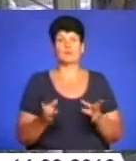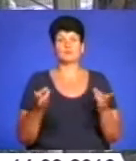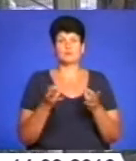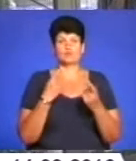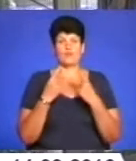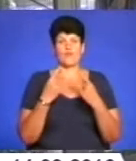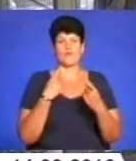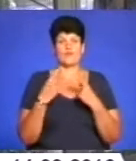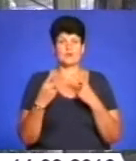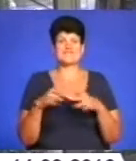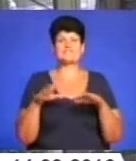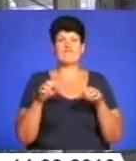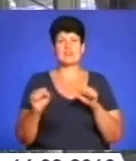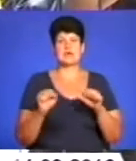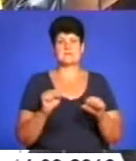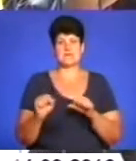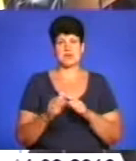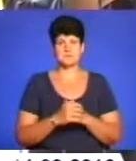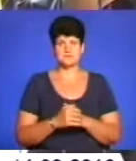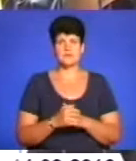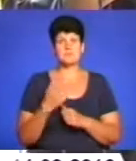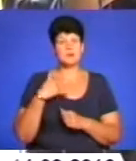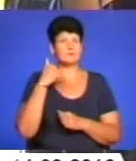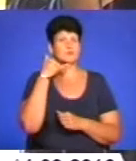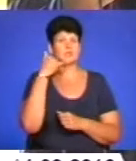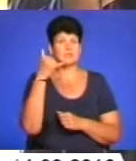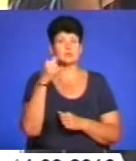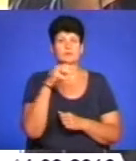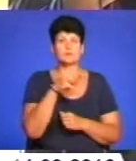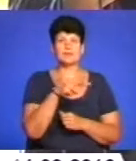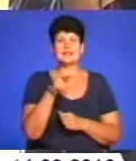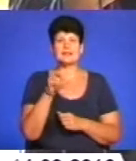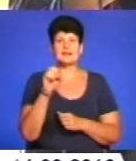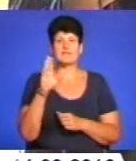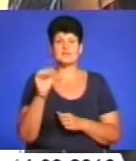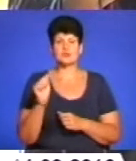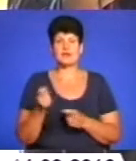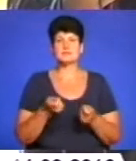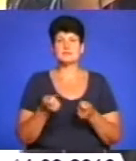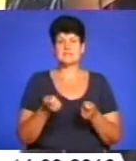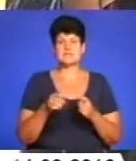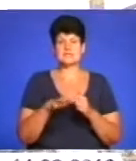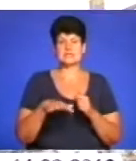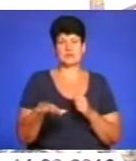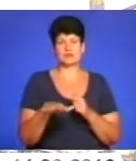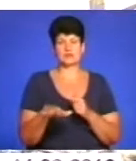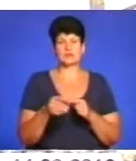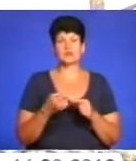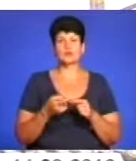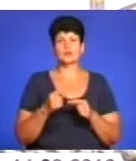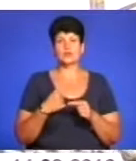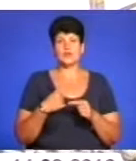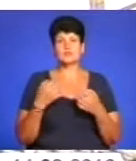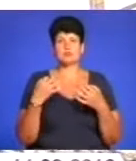говорити безпосередньо з власниками. Ми зателефонували до Мирона Левицького, адміністратора території. То нас